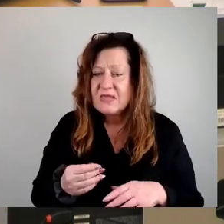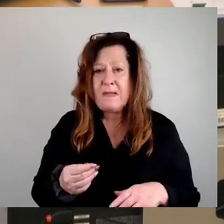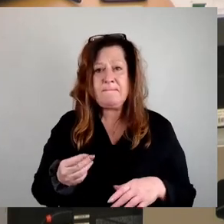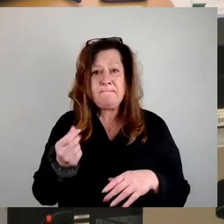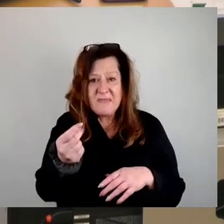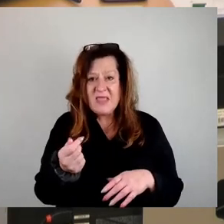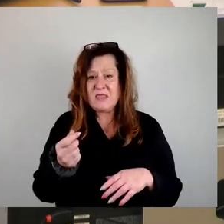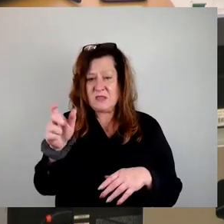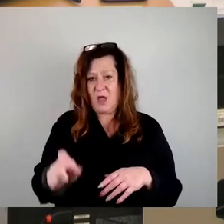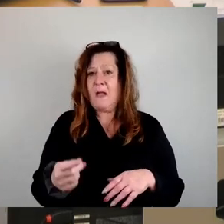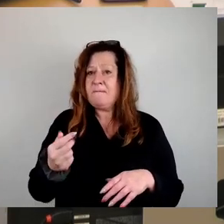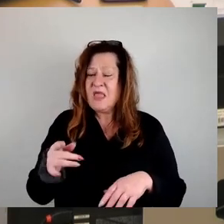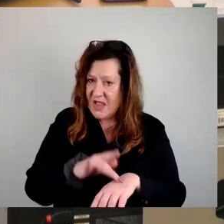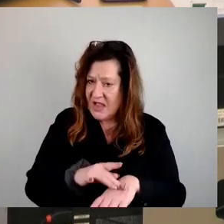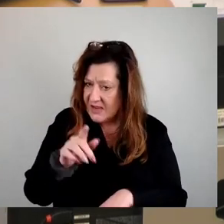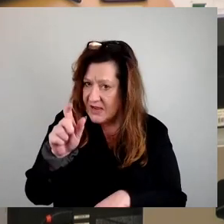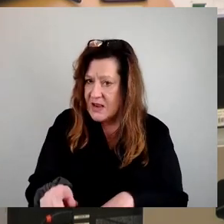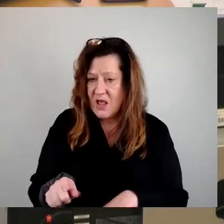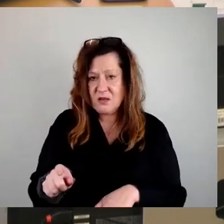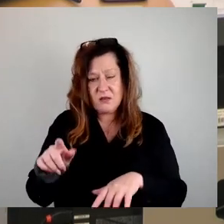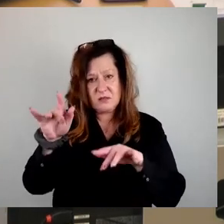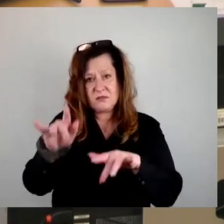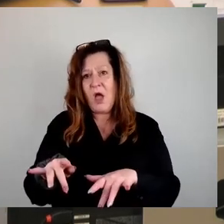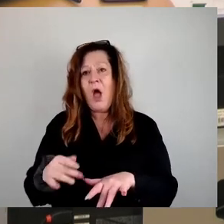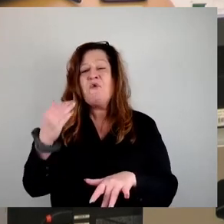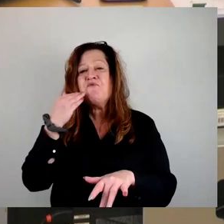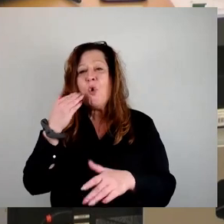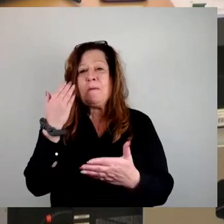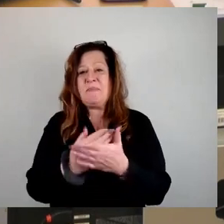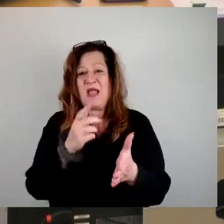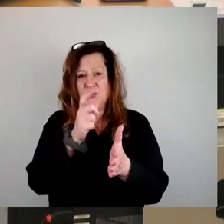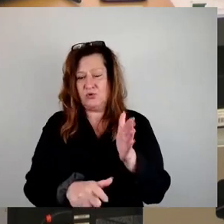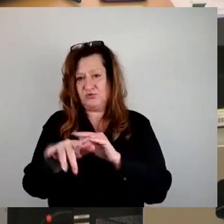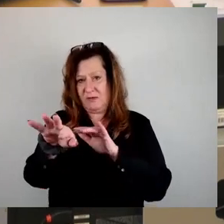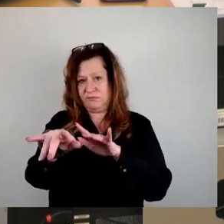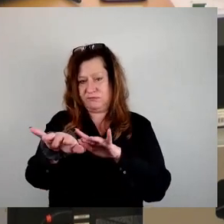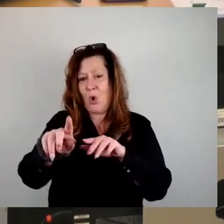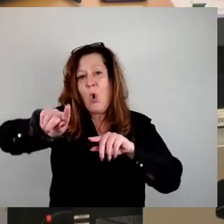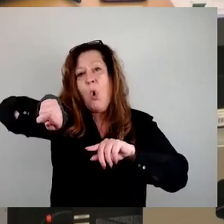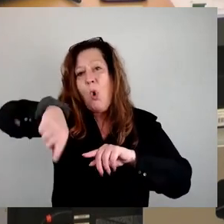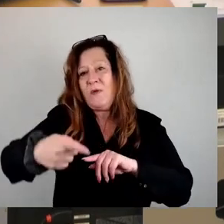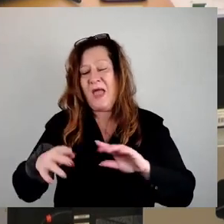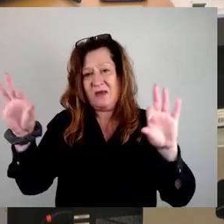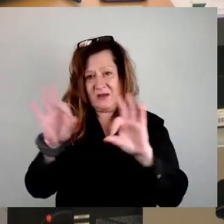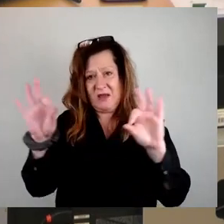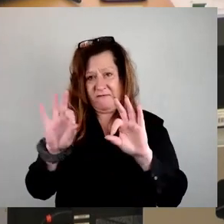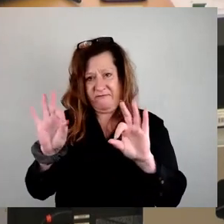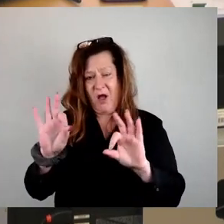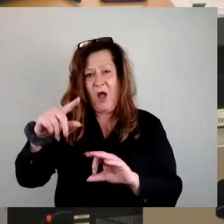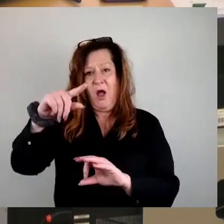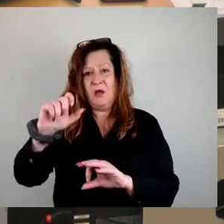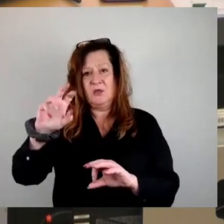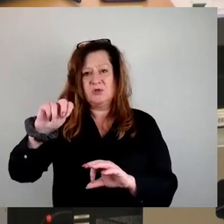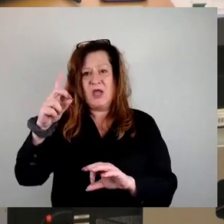zu bereitstellen, die einen Wohnberechtigungsschein haben und damit die Gefahr der Gentrifizierung droht, nicht